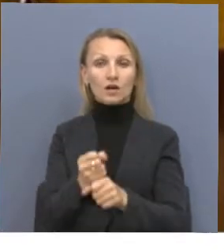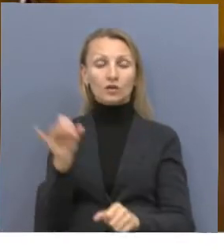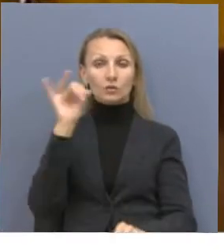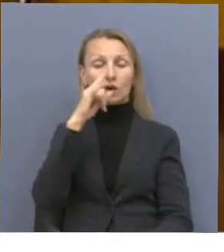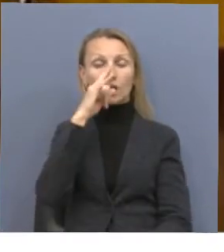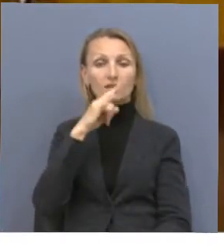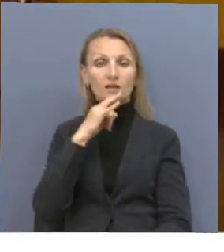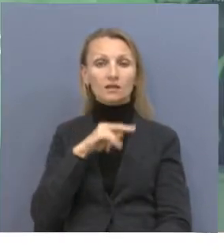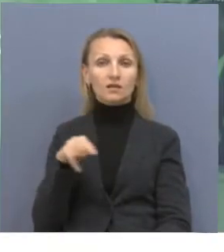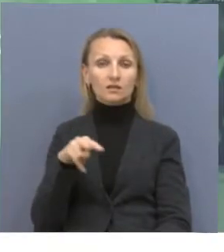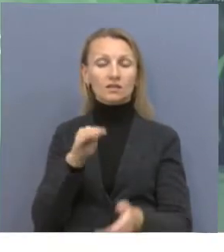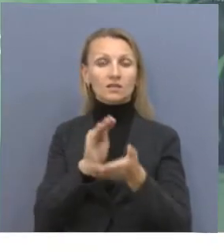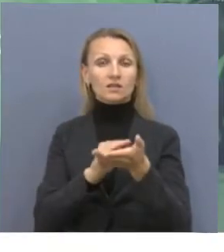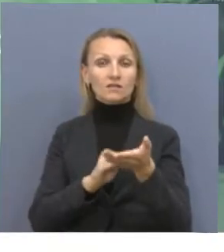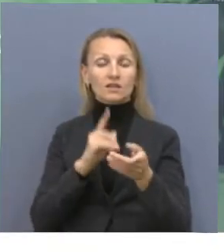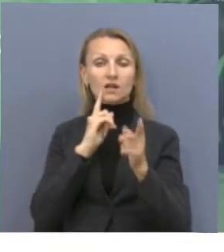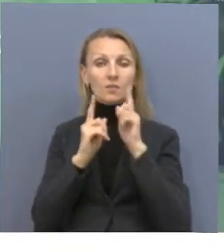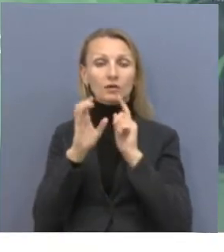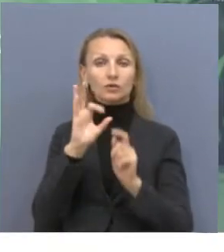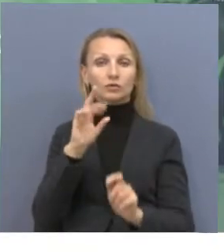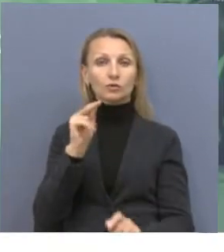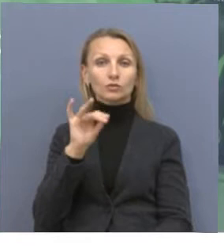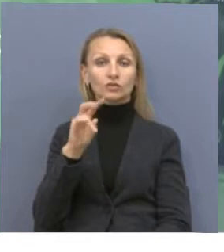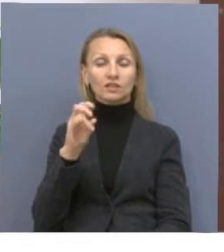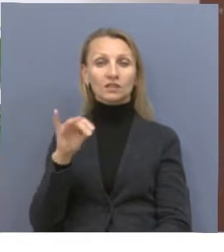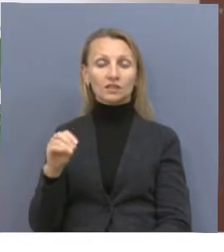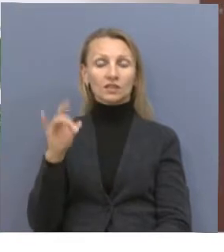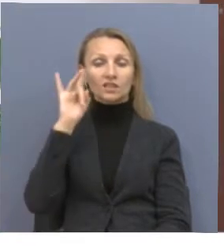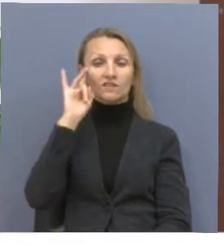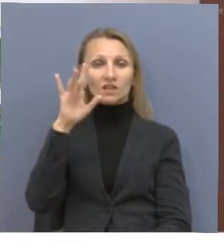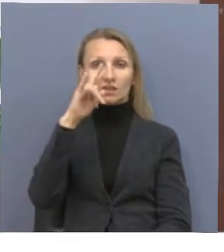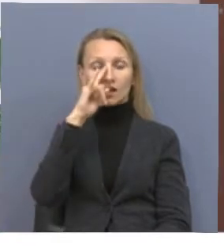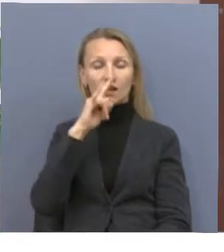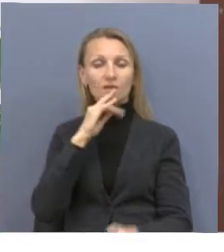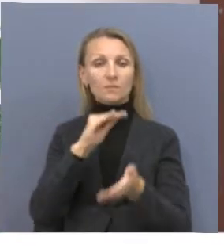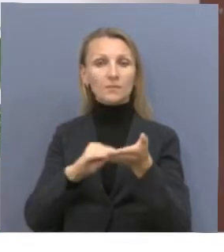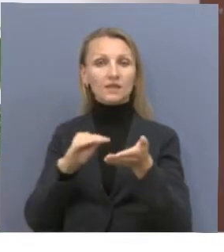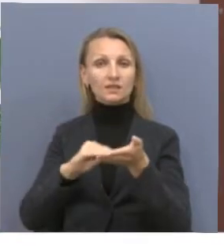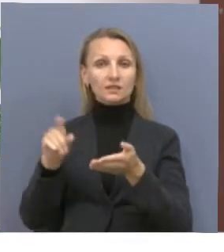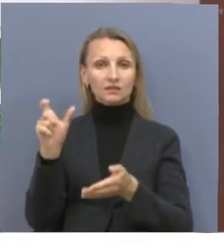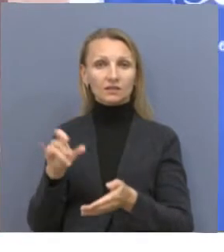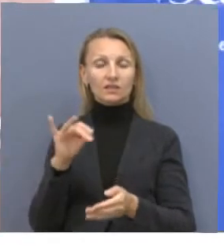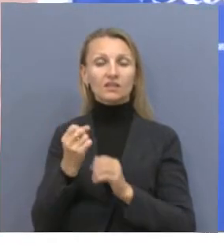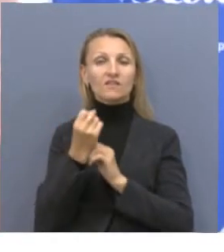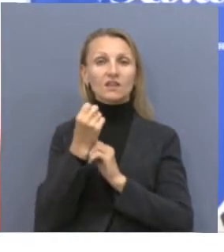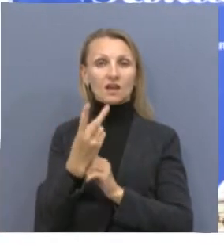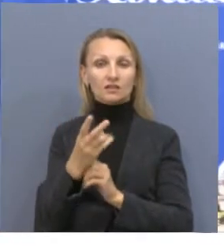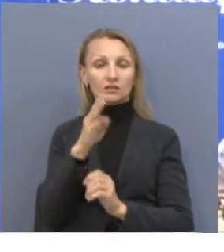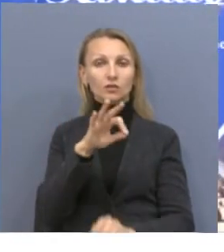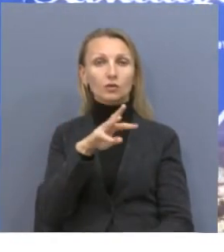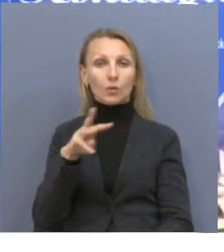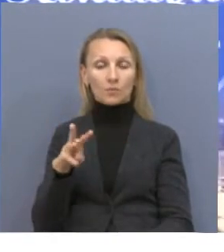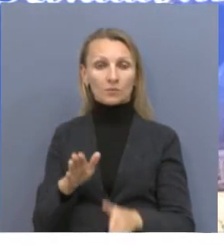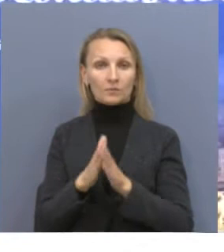литературы», составитель собраний сочинений многих известных казахских писателей, в том числе 12-томного издания произведений Сакена